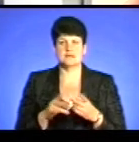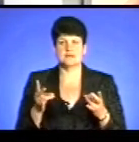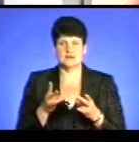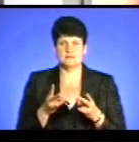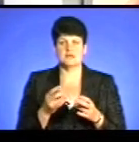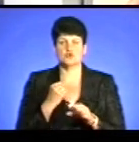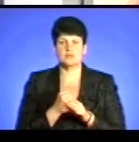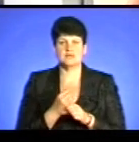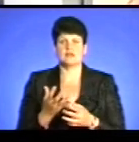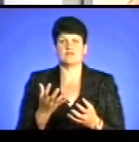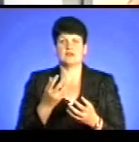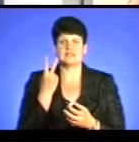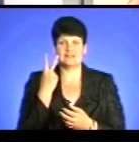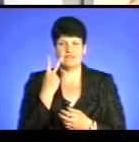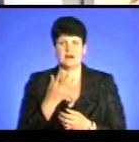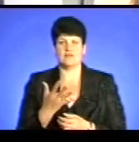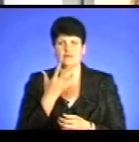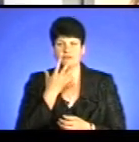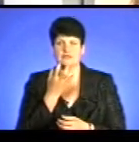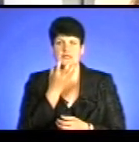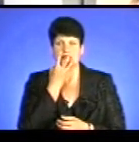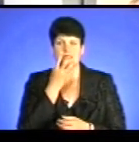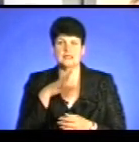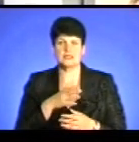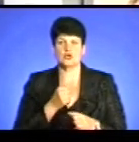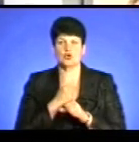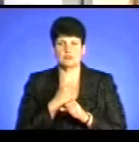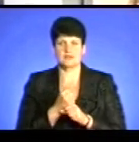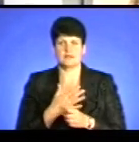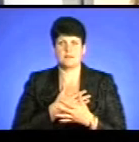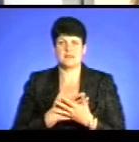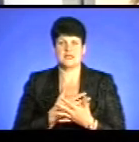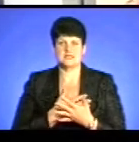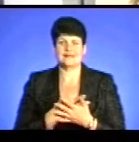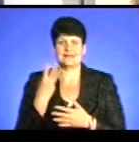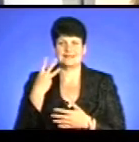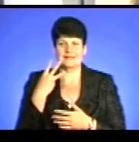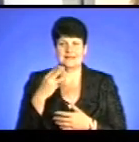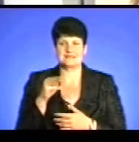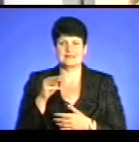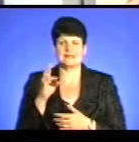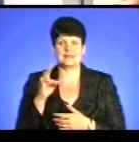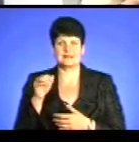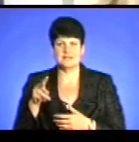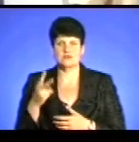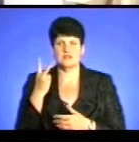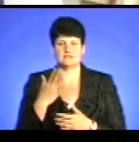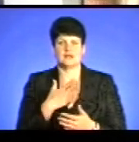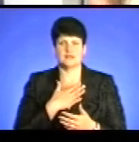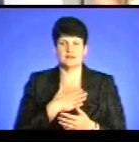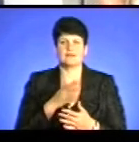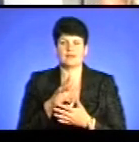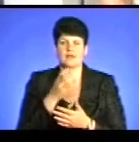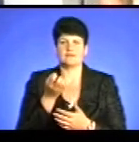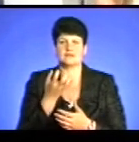зробити вдих. Два вдихи, потім робити непрямий масаж серця. 30 натискувань і два вдихи і далі. І так робити